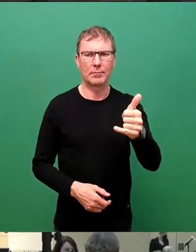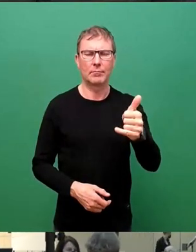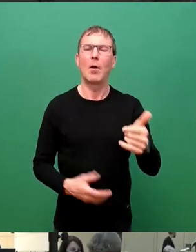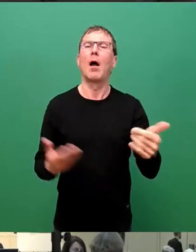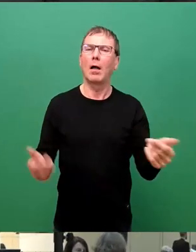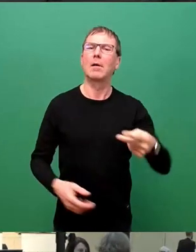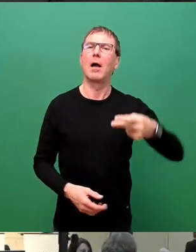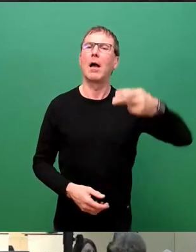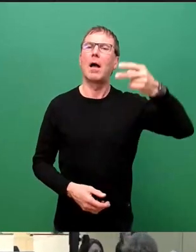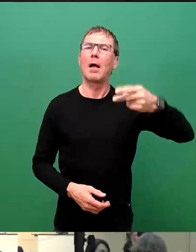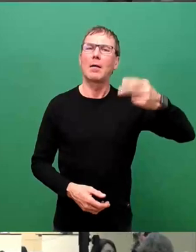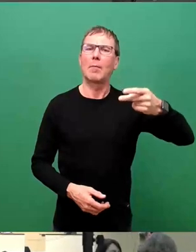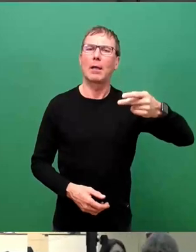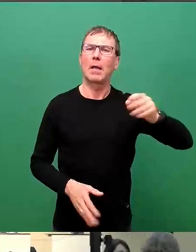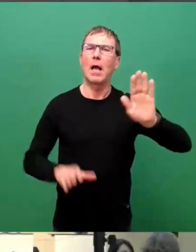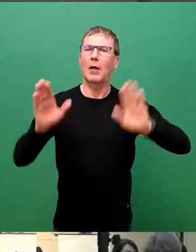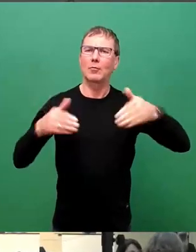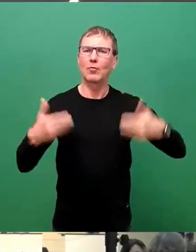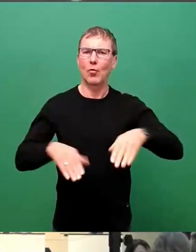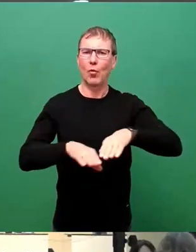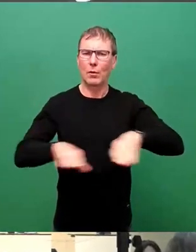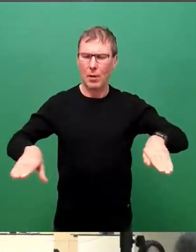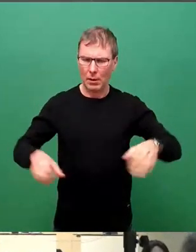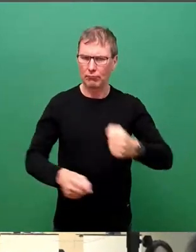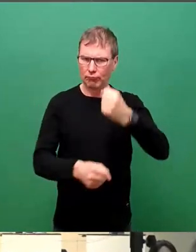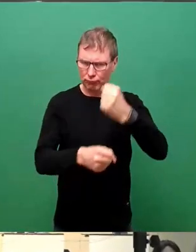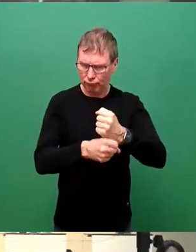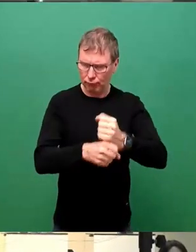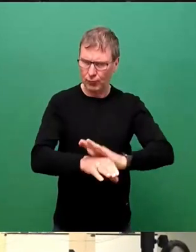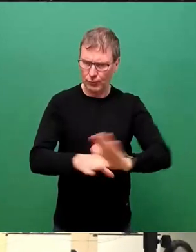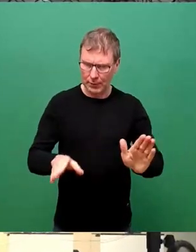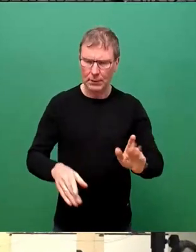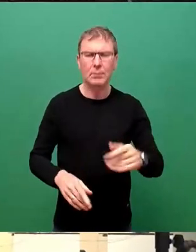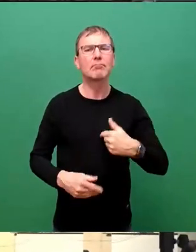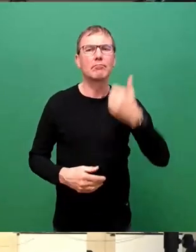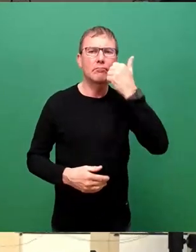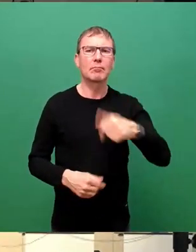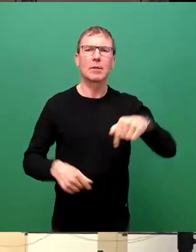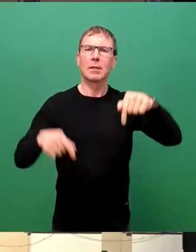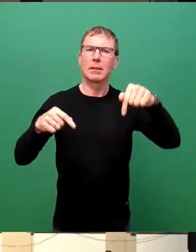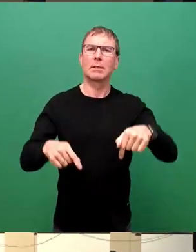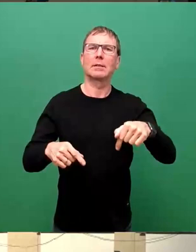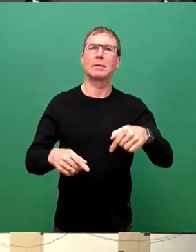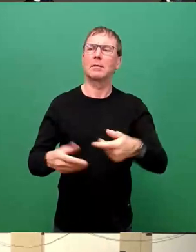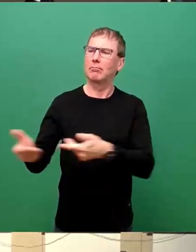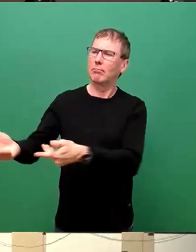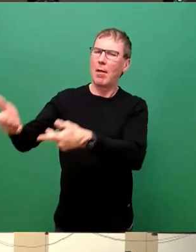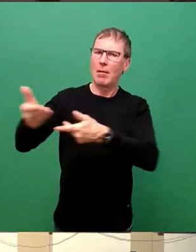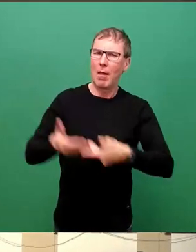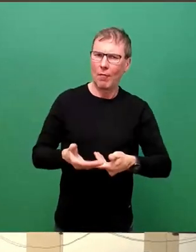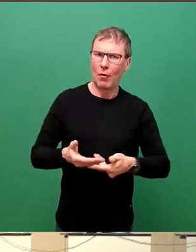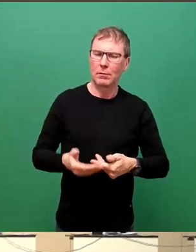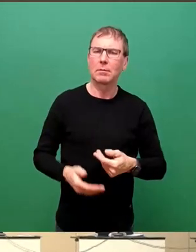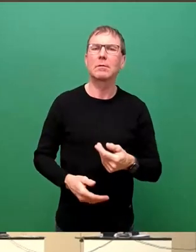Abstimmungsgrundlagen geschaffen worden sind. Und ich darf jetzt mal nach vorne bitten, dass wir dann